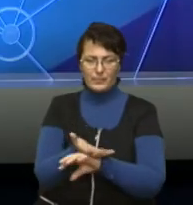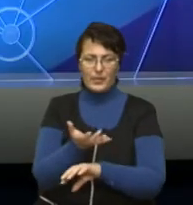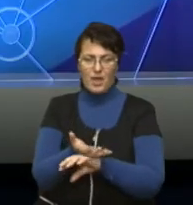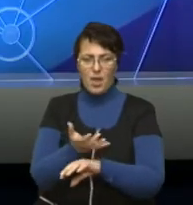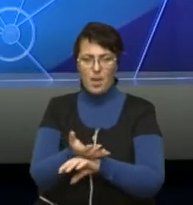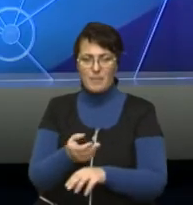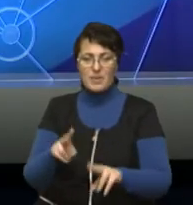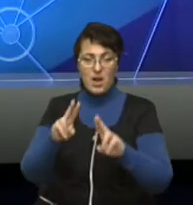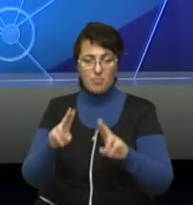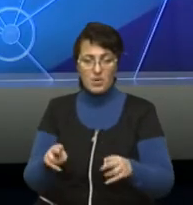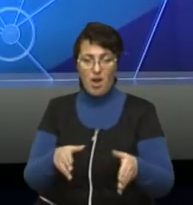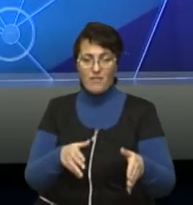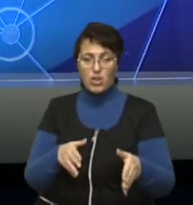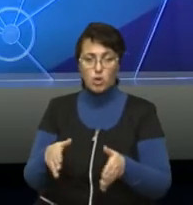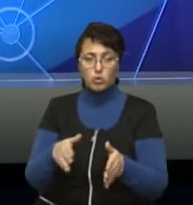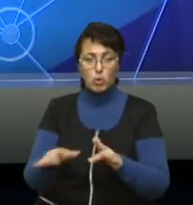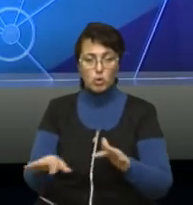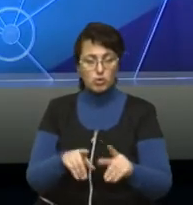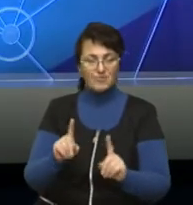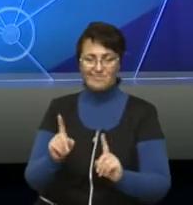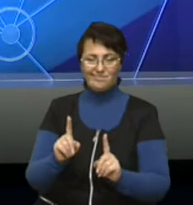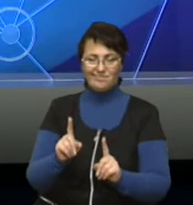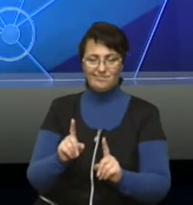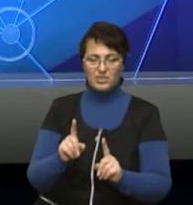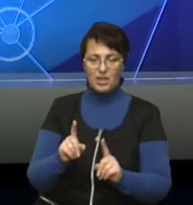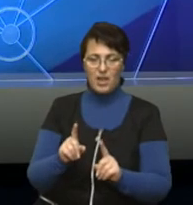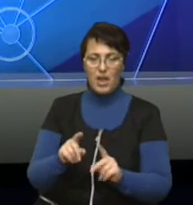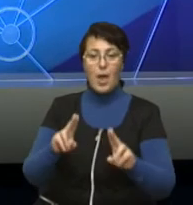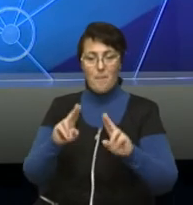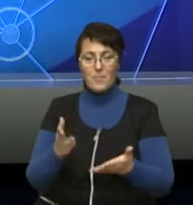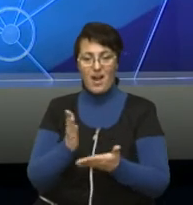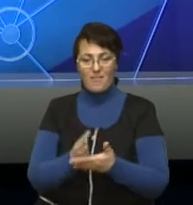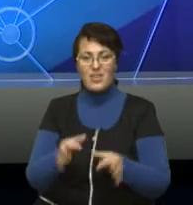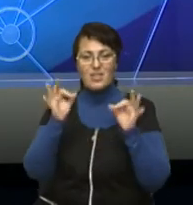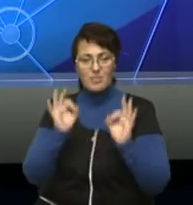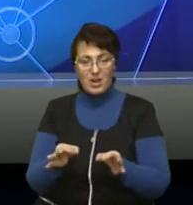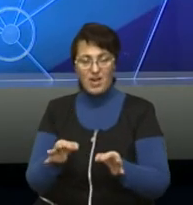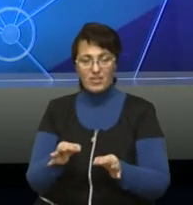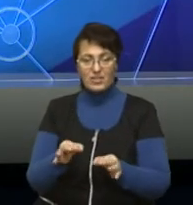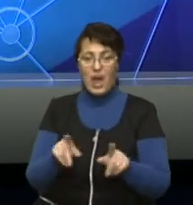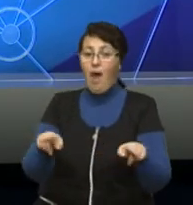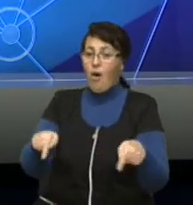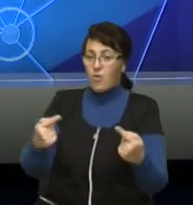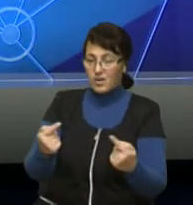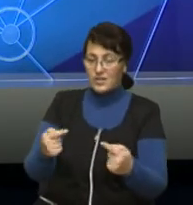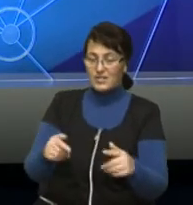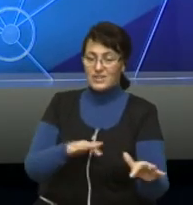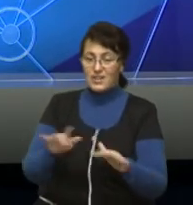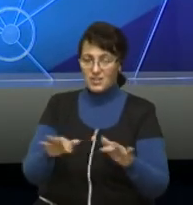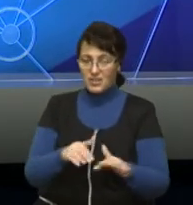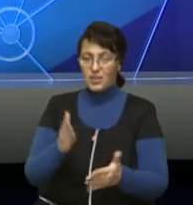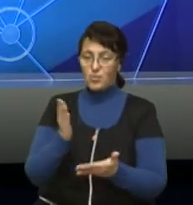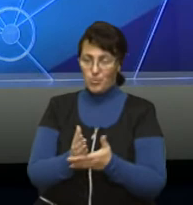правило дорожнього руху є досконалими. А організація дорожнього руху є недосконалою на тих ділянках дороги, де виникають труднощі.